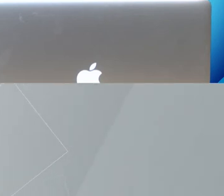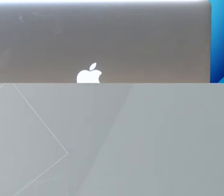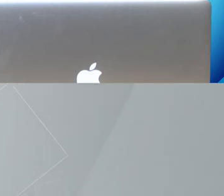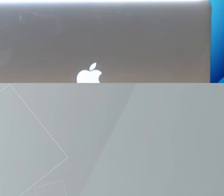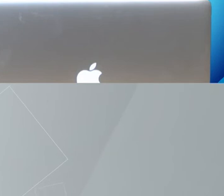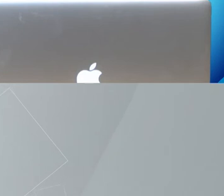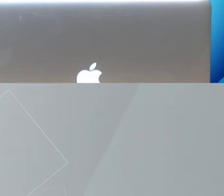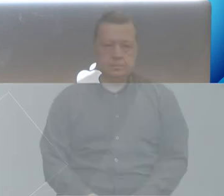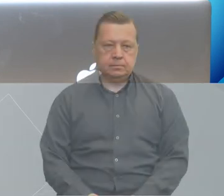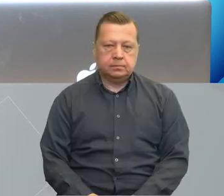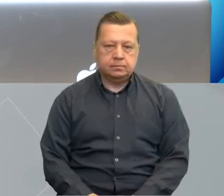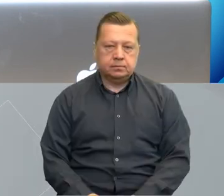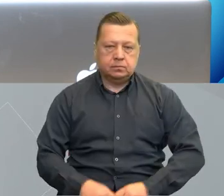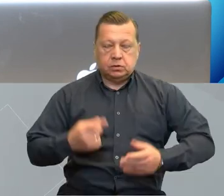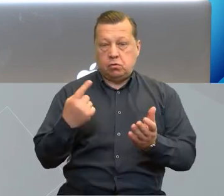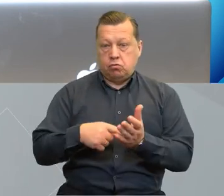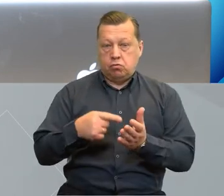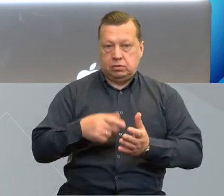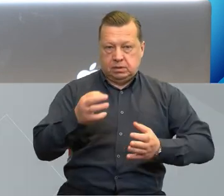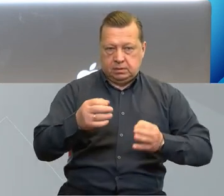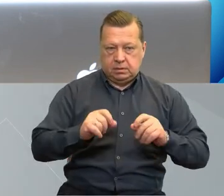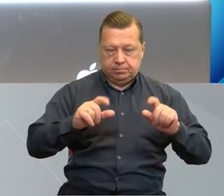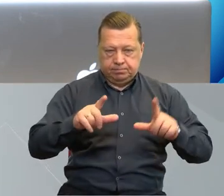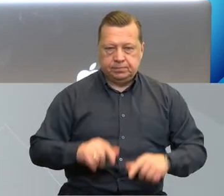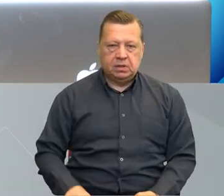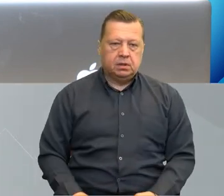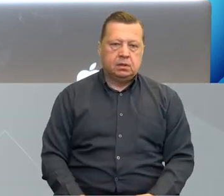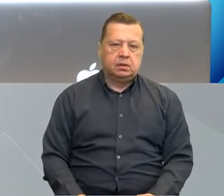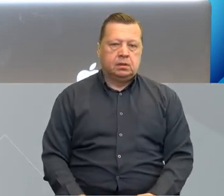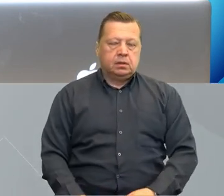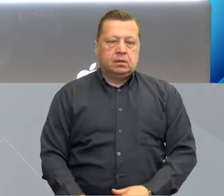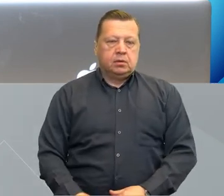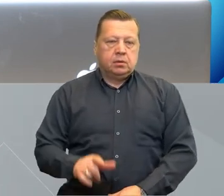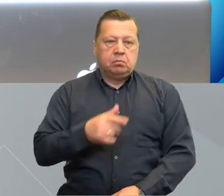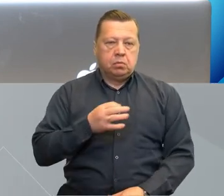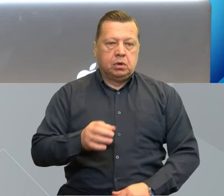pytanie, kiedy zorganizujemy pierwsze nabory.